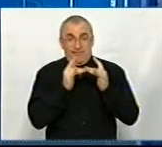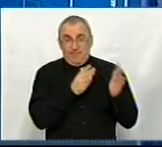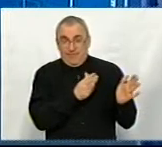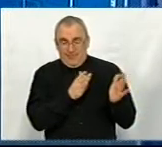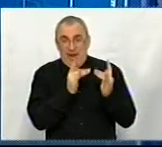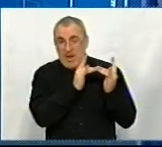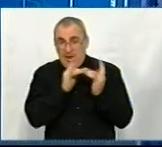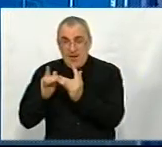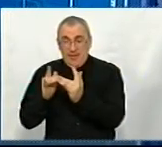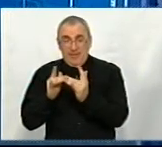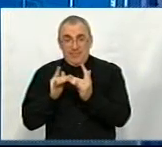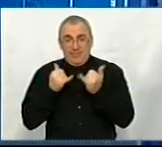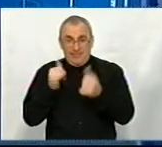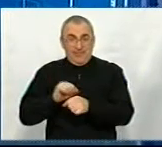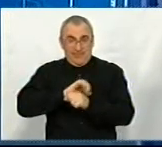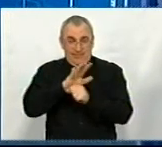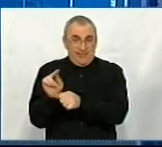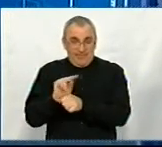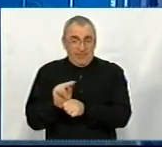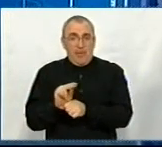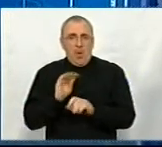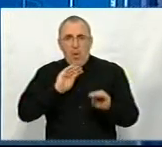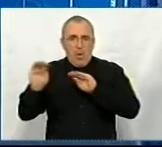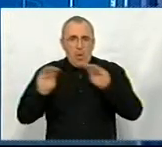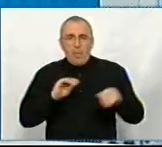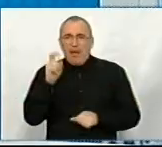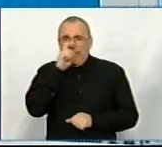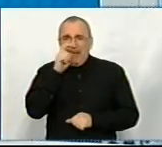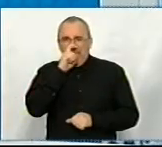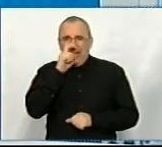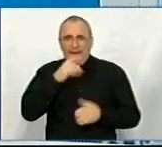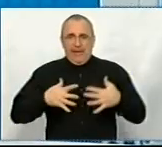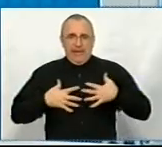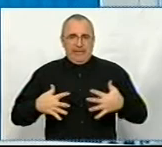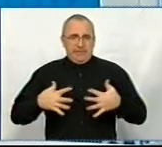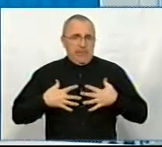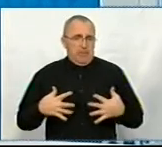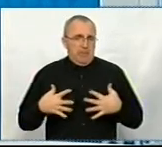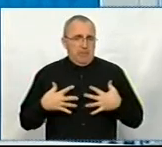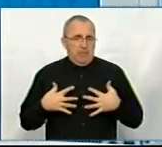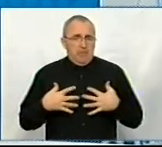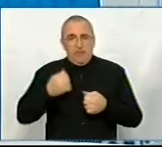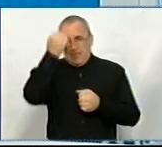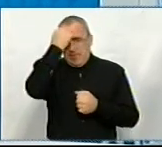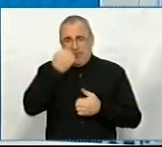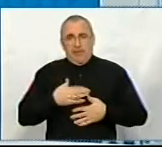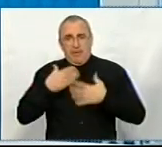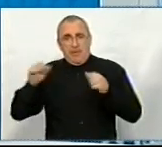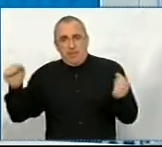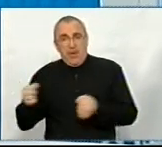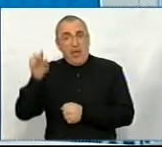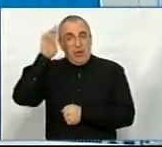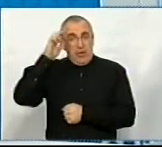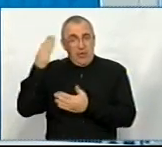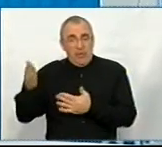виділені, під боротьбу з коронавірусом, у нас обладнані киснем. Це дякуючи підтримки держави,